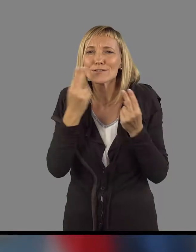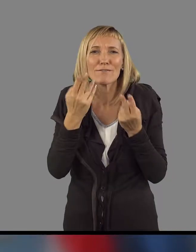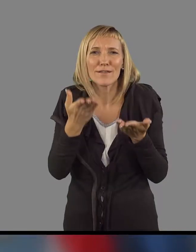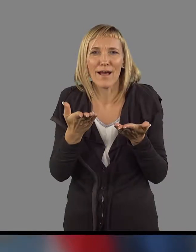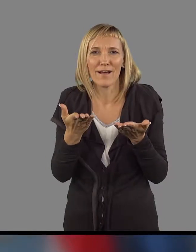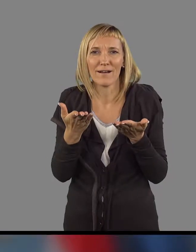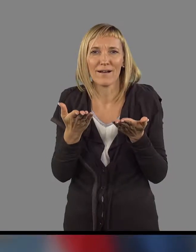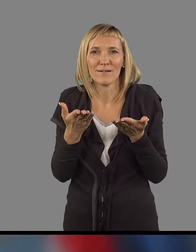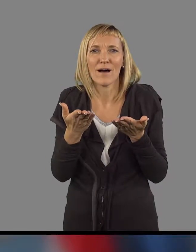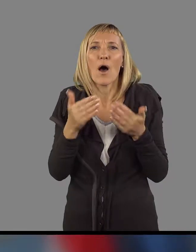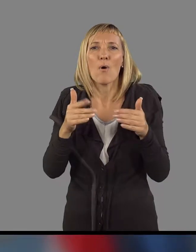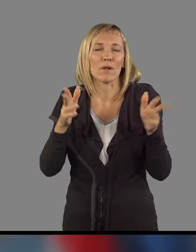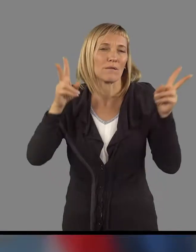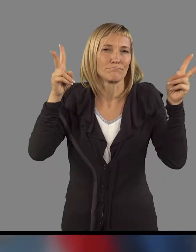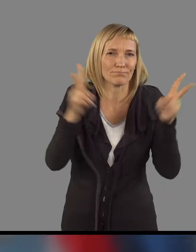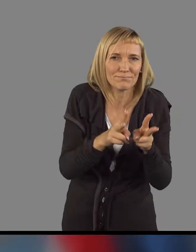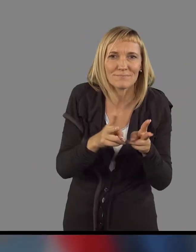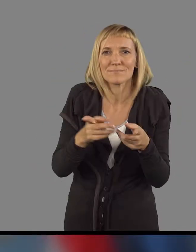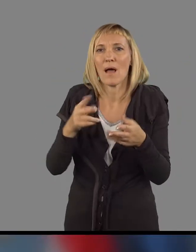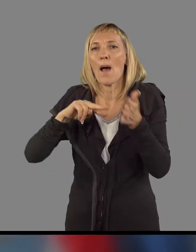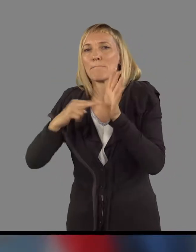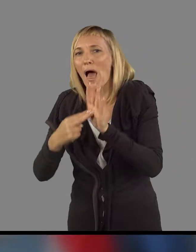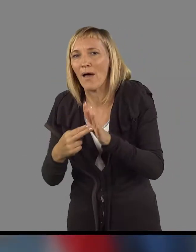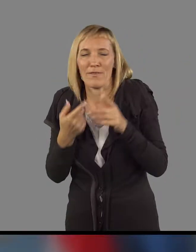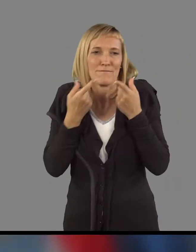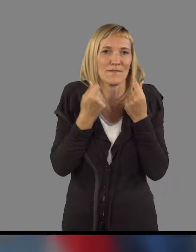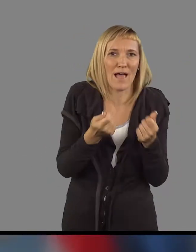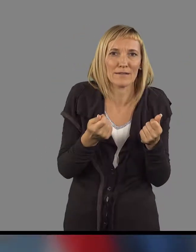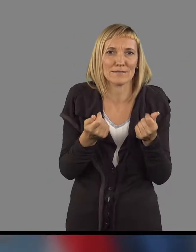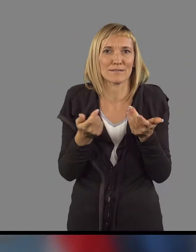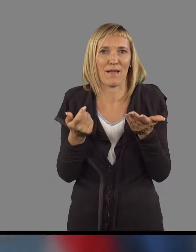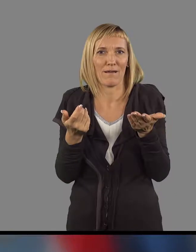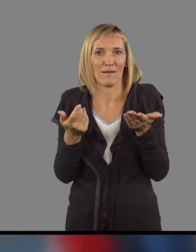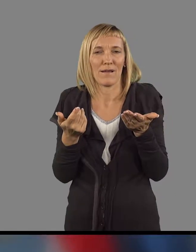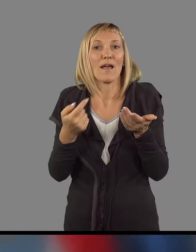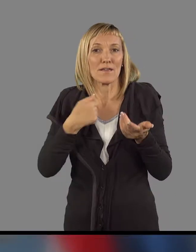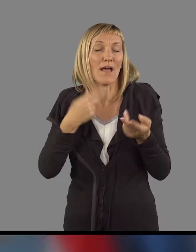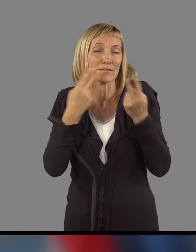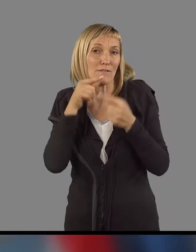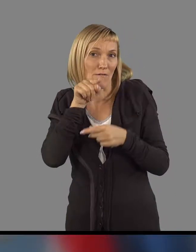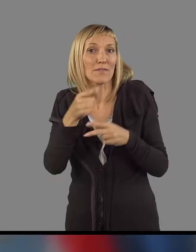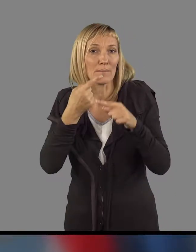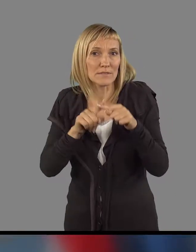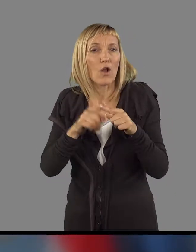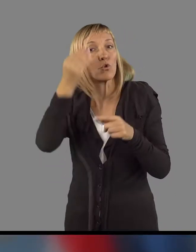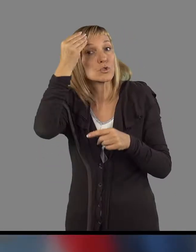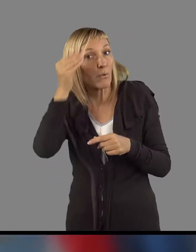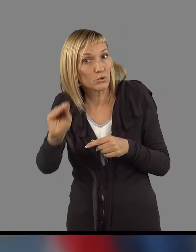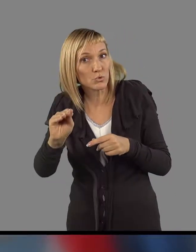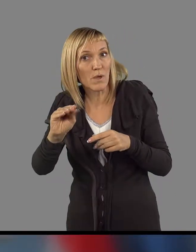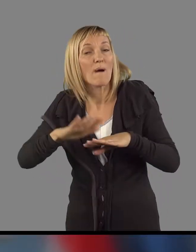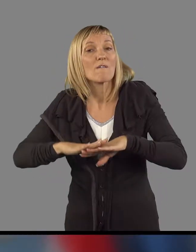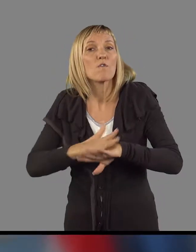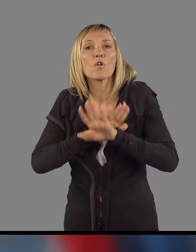razreze, gre se za finančne načrte. In jaz sveda v tem delu spoštujem